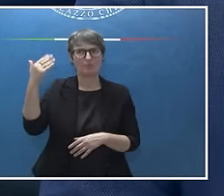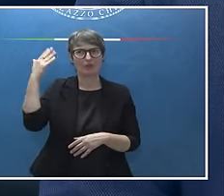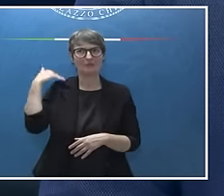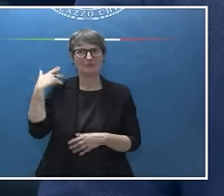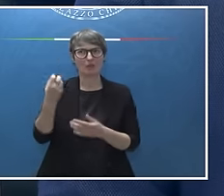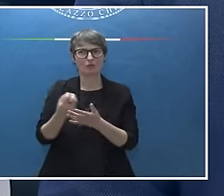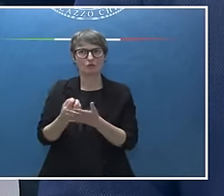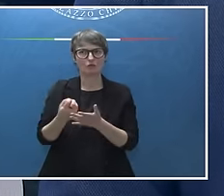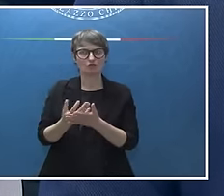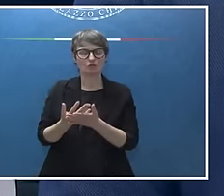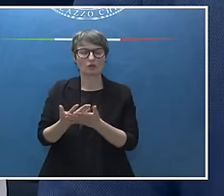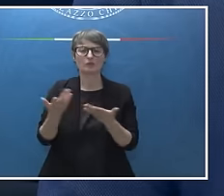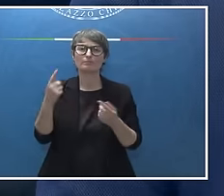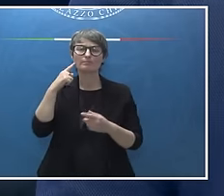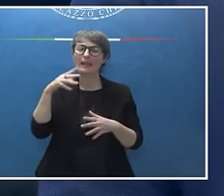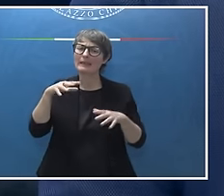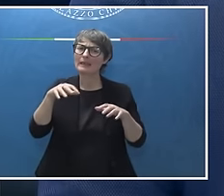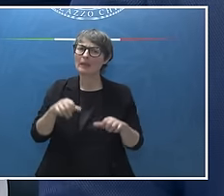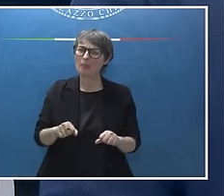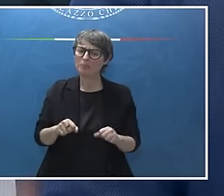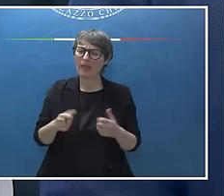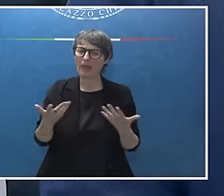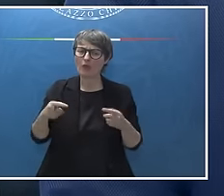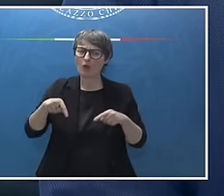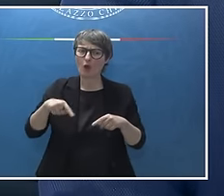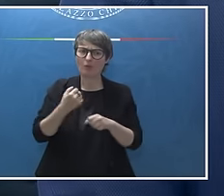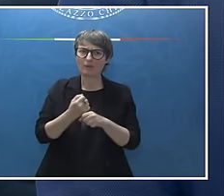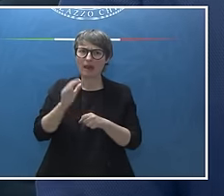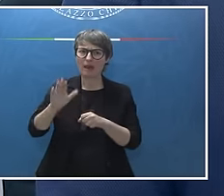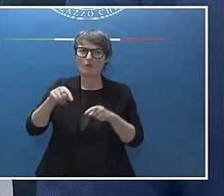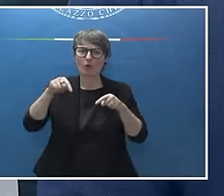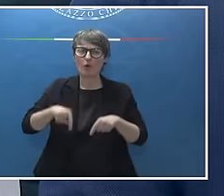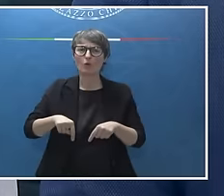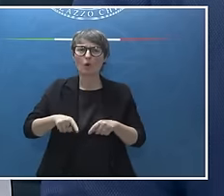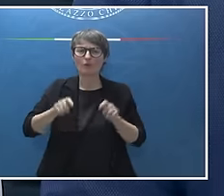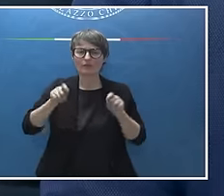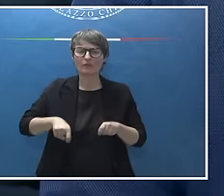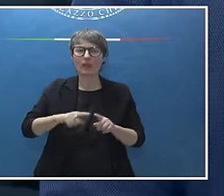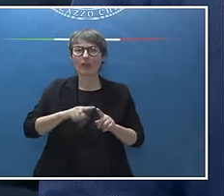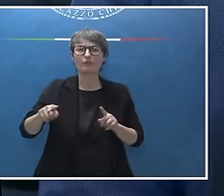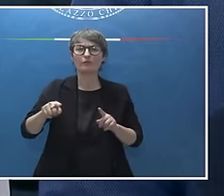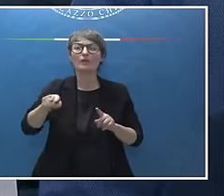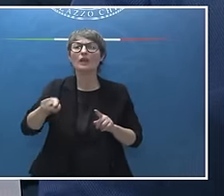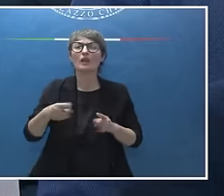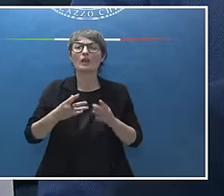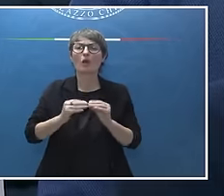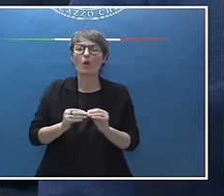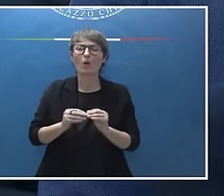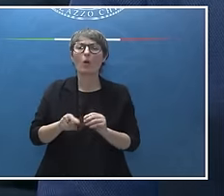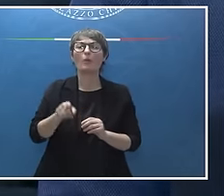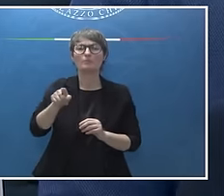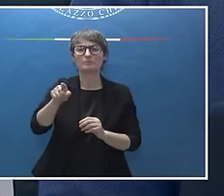come si ripercuoterà sul suo lavoro da adesso in avanti e come intende utilizzare la sua forza come